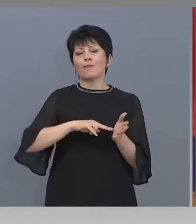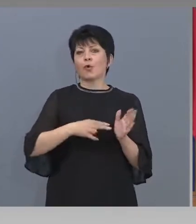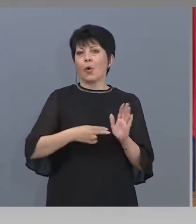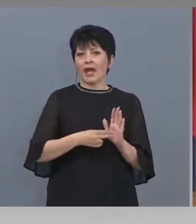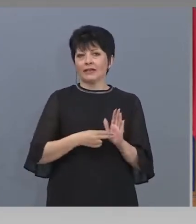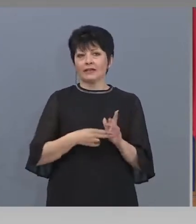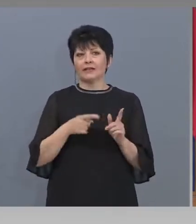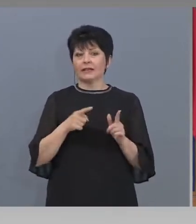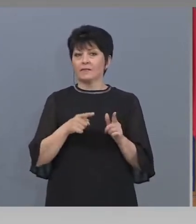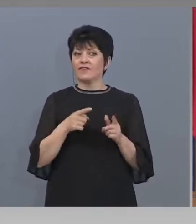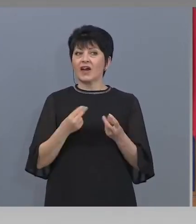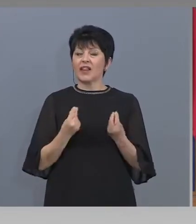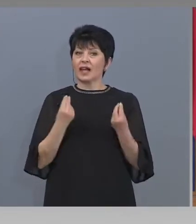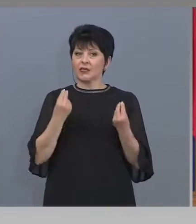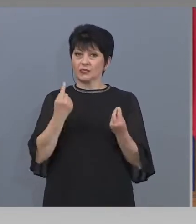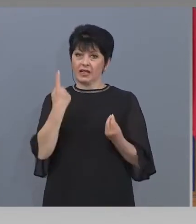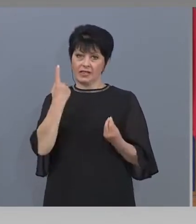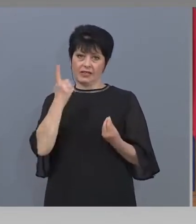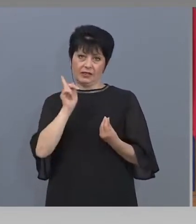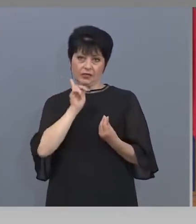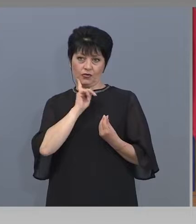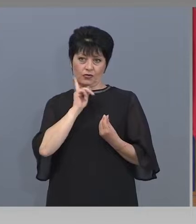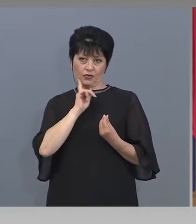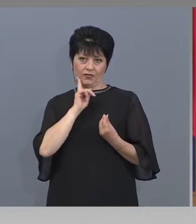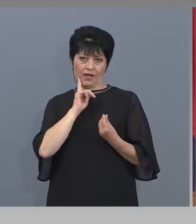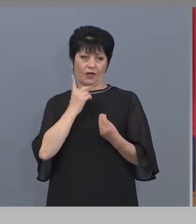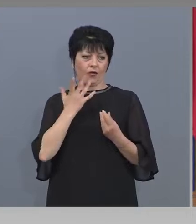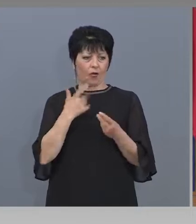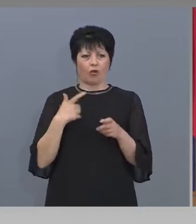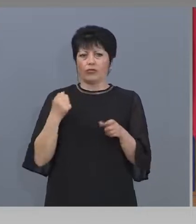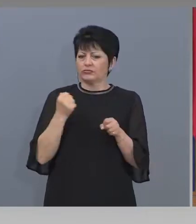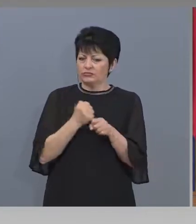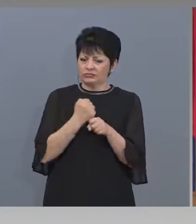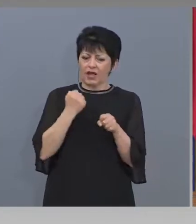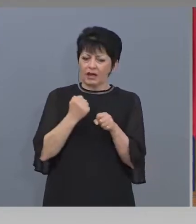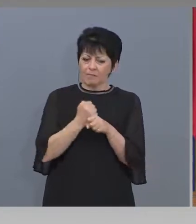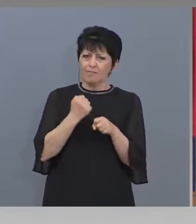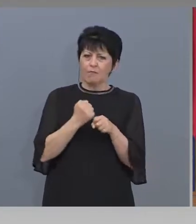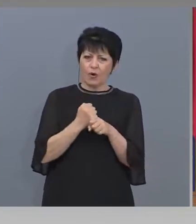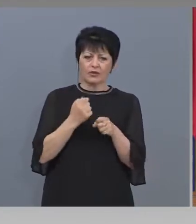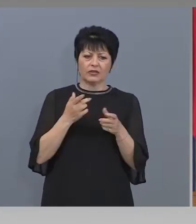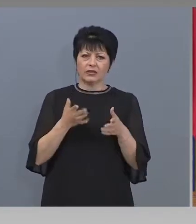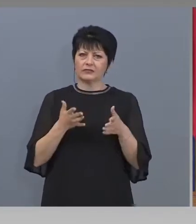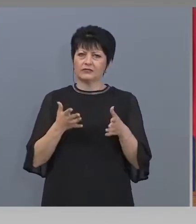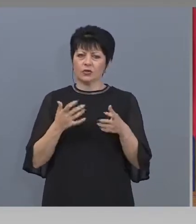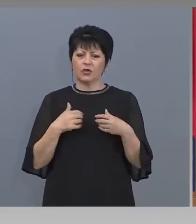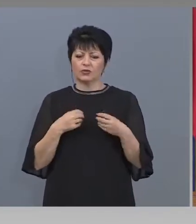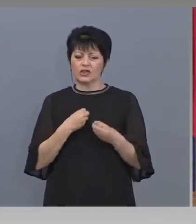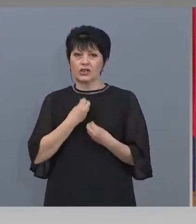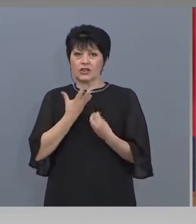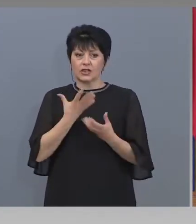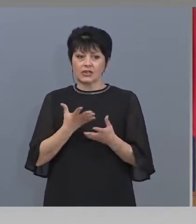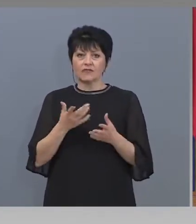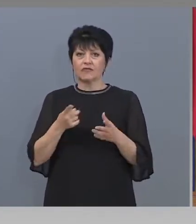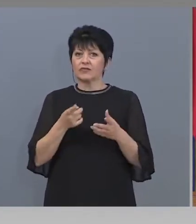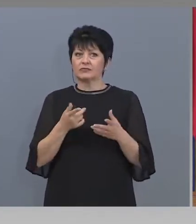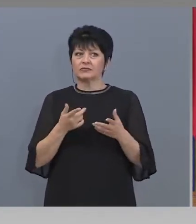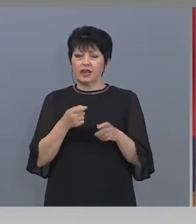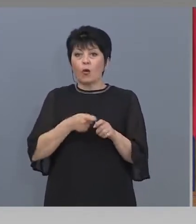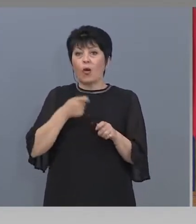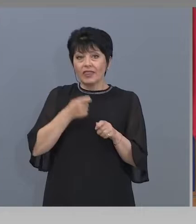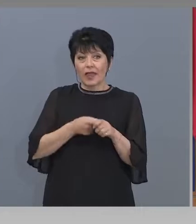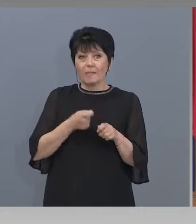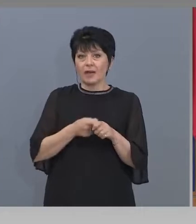да го подпомага с финанси, той изработвайки продукт, който всъщност заради който съществува и който цялото му същество купне, е да